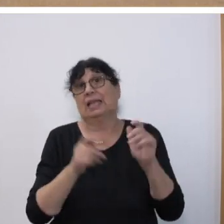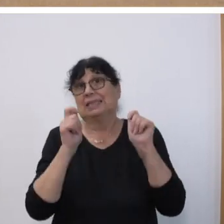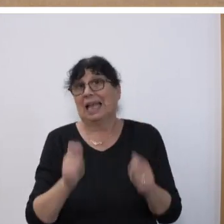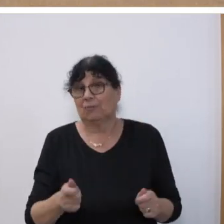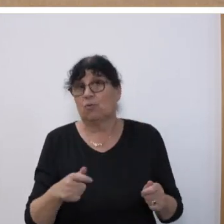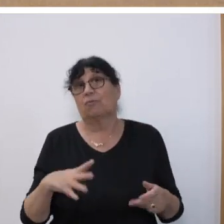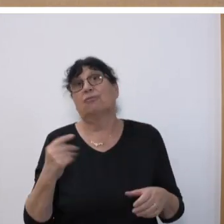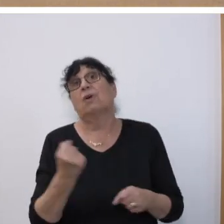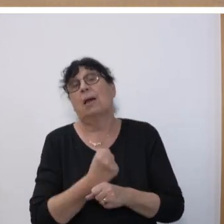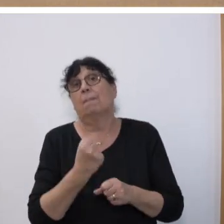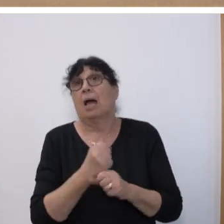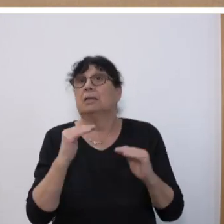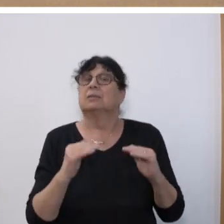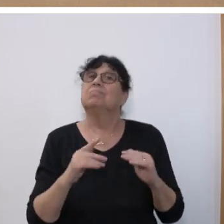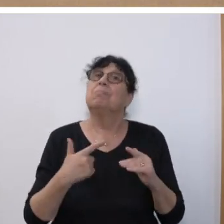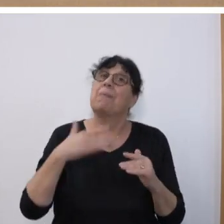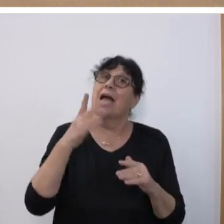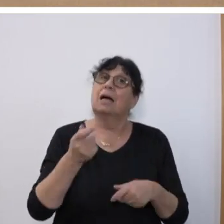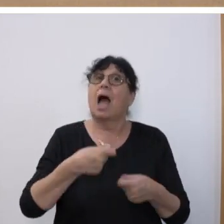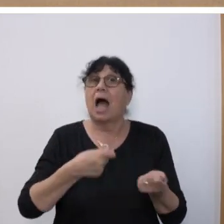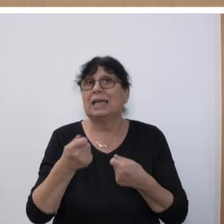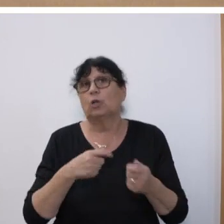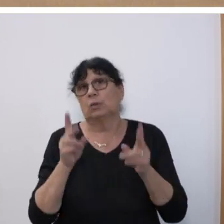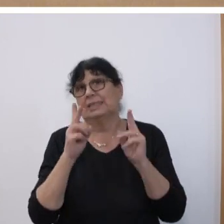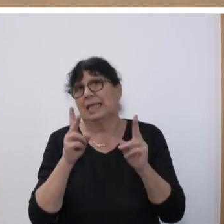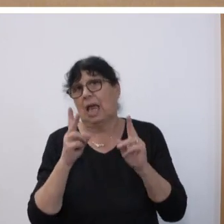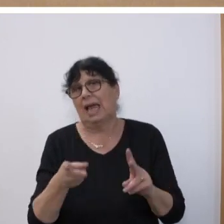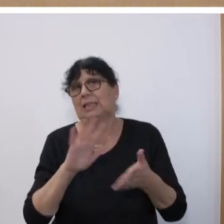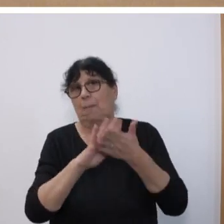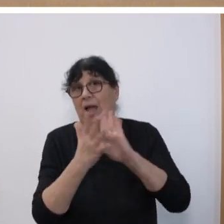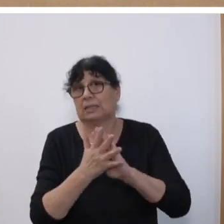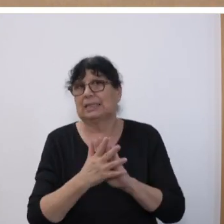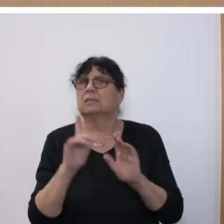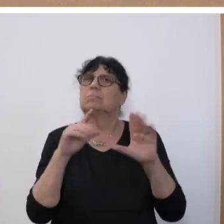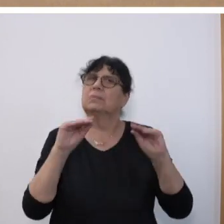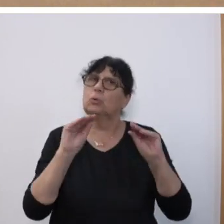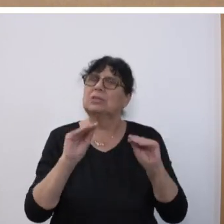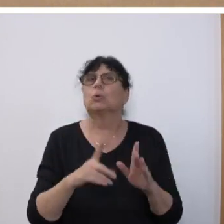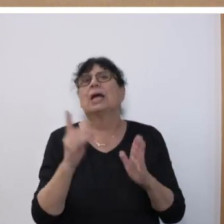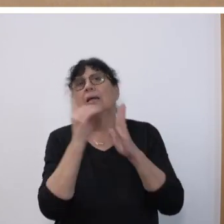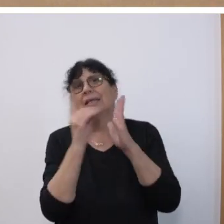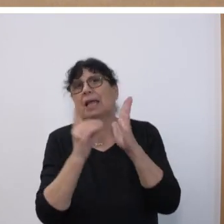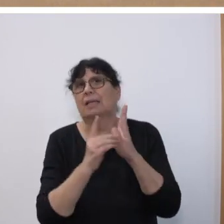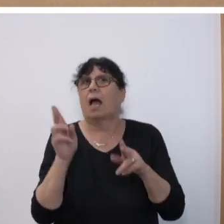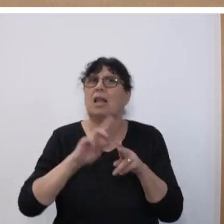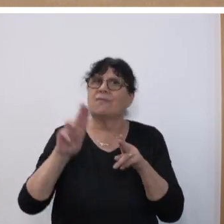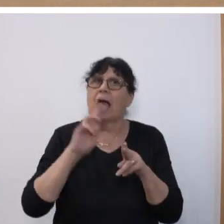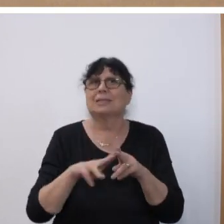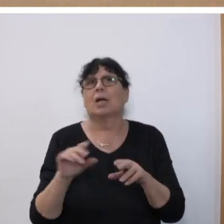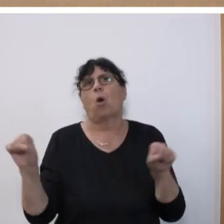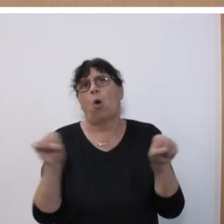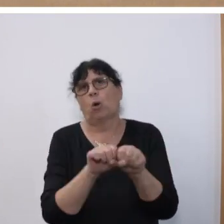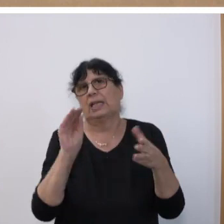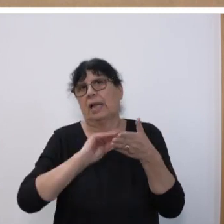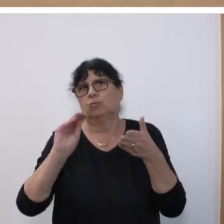ein höheres Maß an Handlungssicherheit in der Praxis, etwa mit Blick auf die Nutzung digitaler Werkzeuge. Das betrifft unsere Online-Schule Saarland,